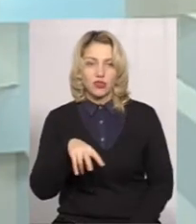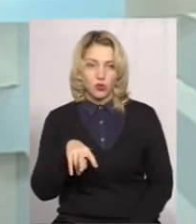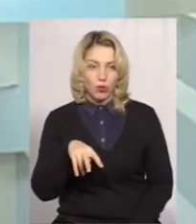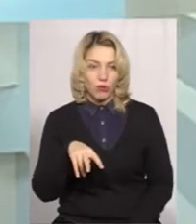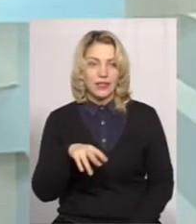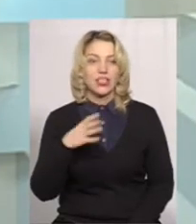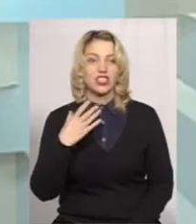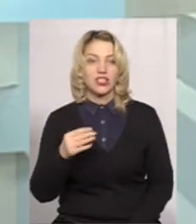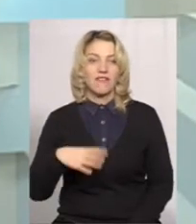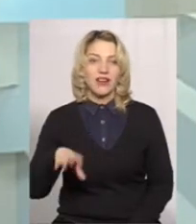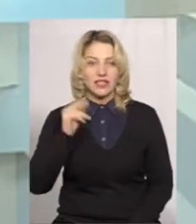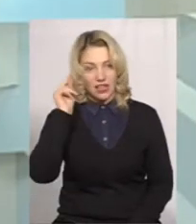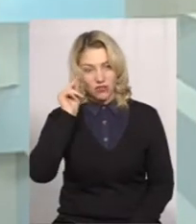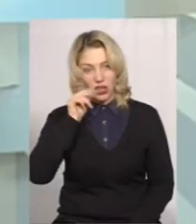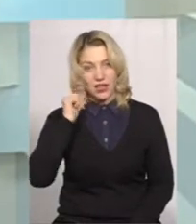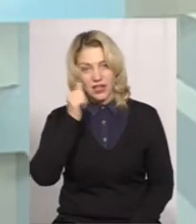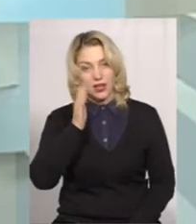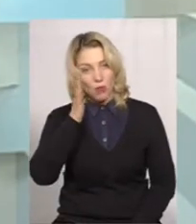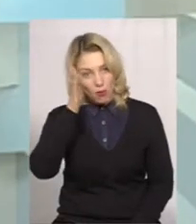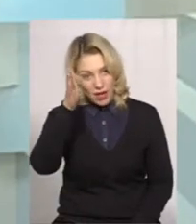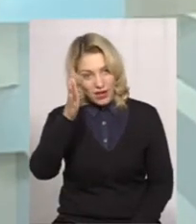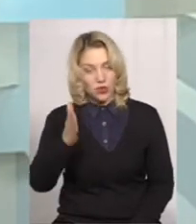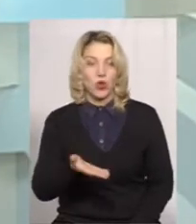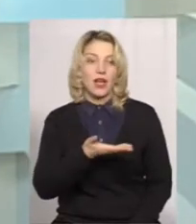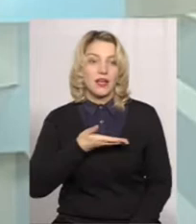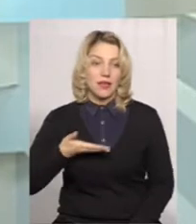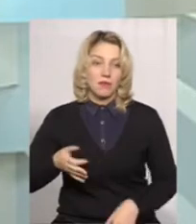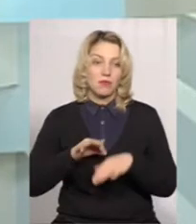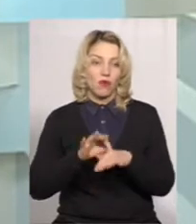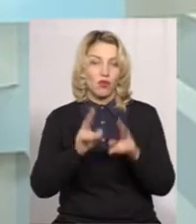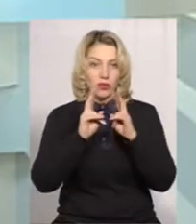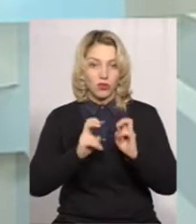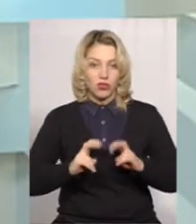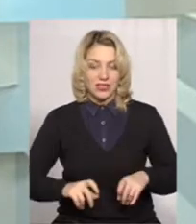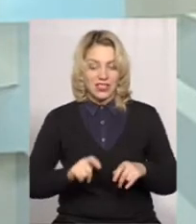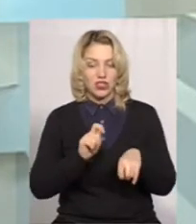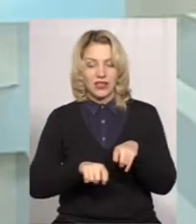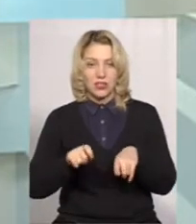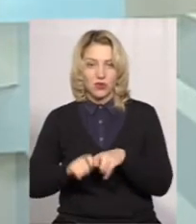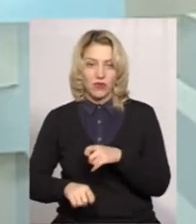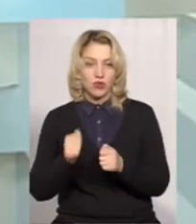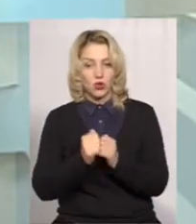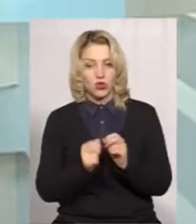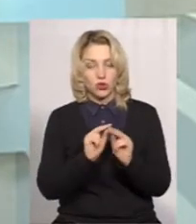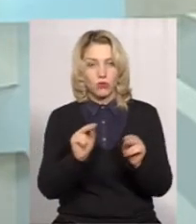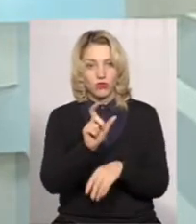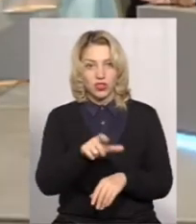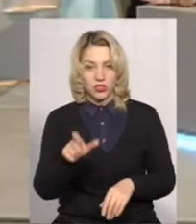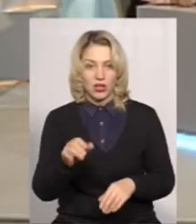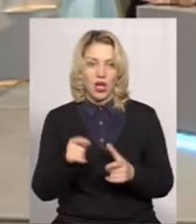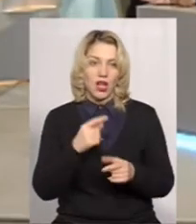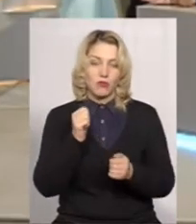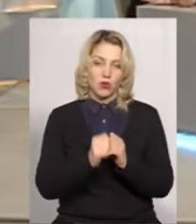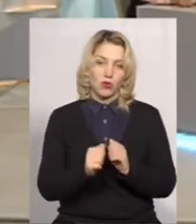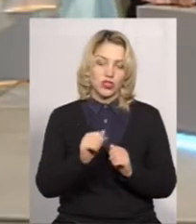тобто ще весь навчальний рік попереду, ми проводимо діагностичне тестування, кожному вчителю або